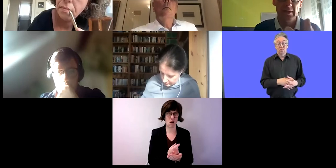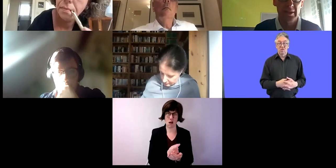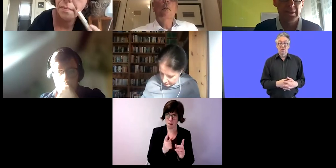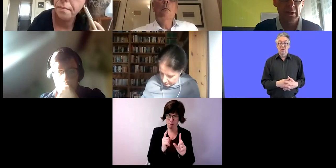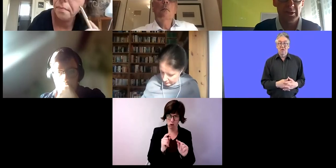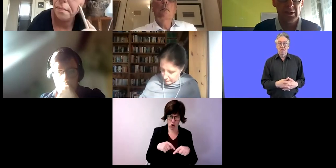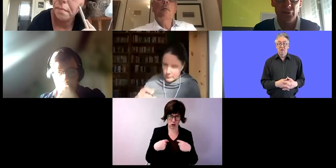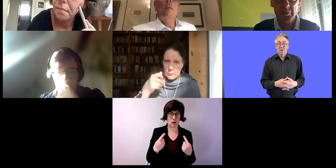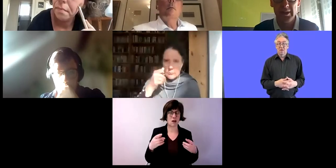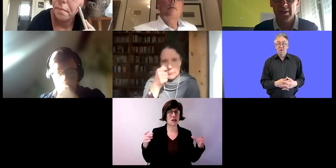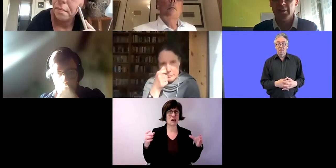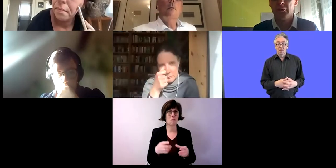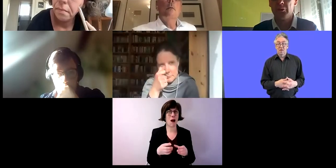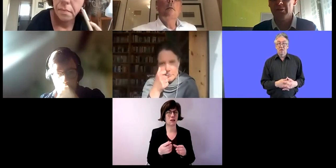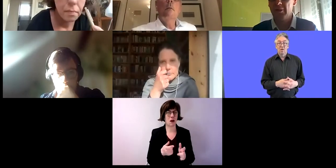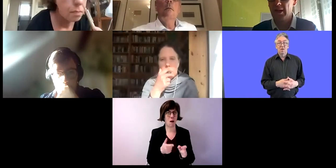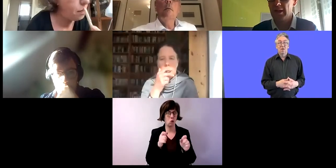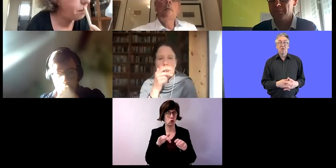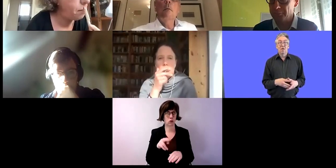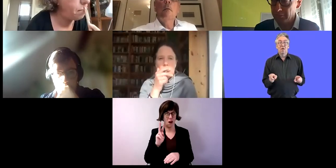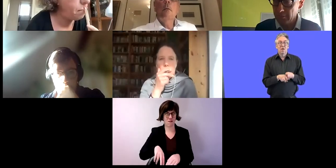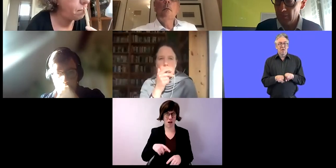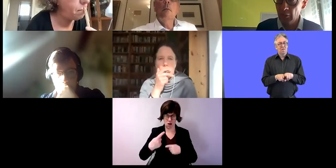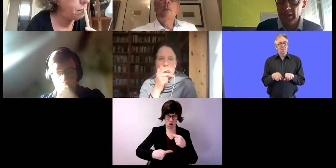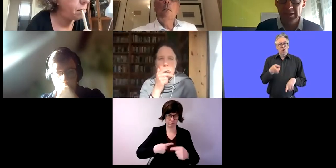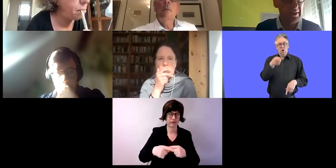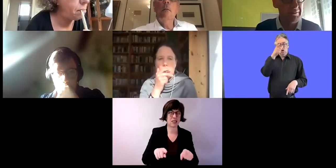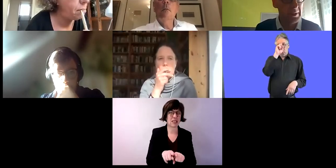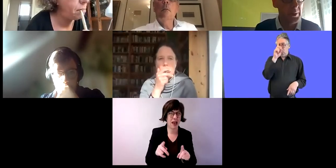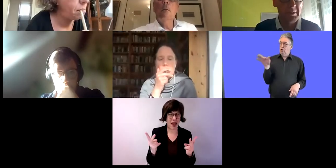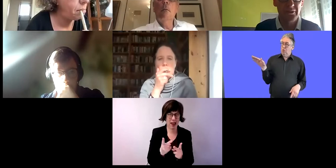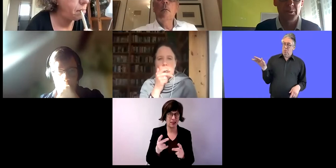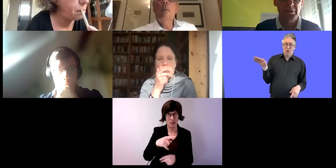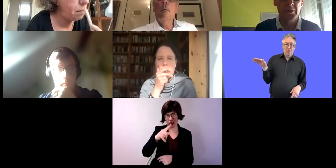gemeinsamen Ausschuss in Flandern hierfür, ähnlich wie in Deutschland.